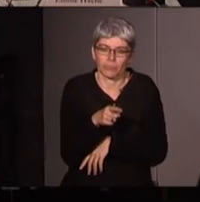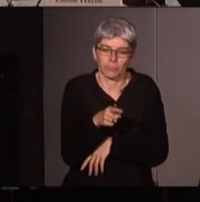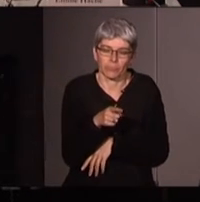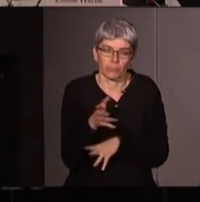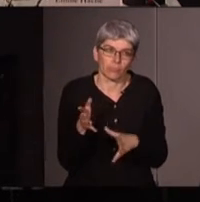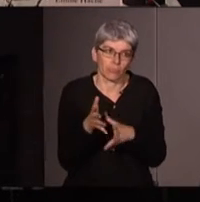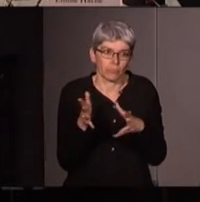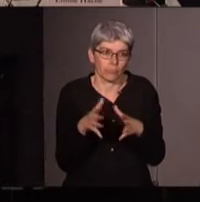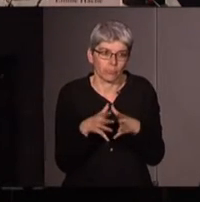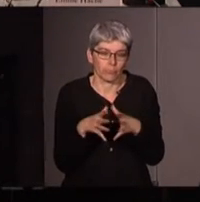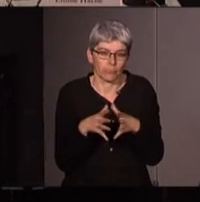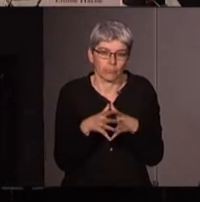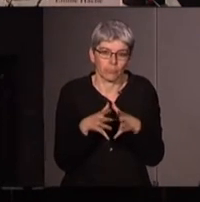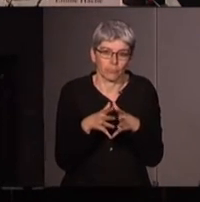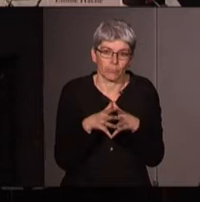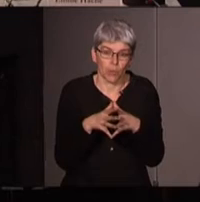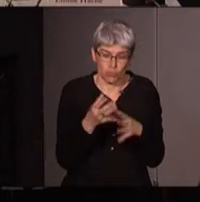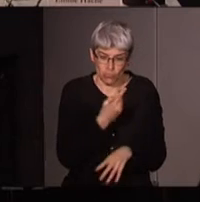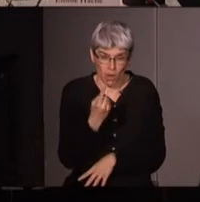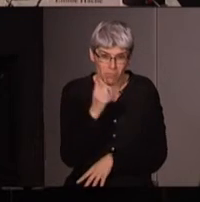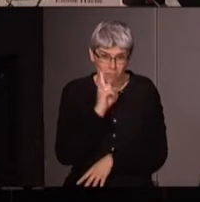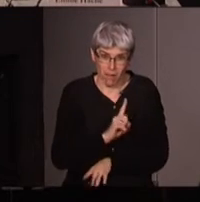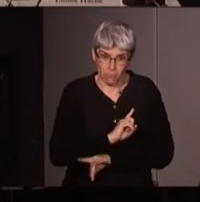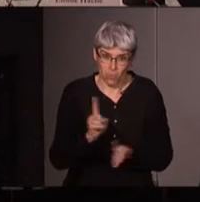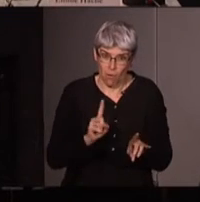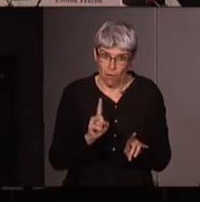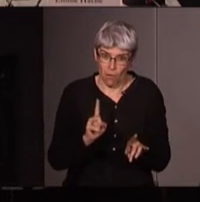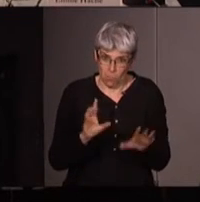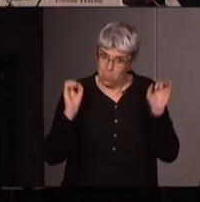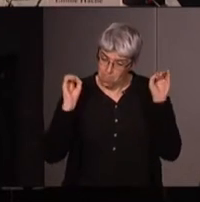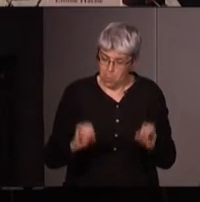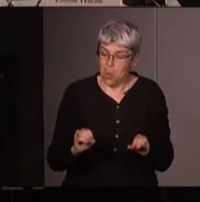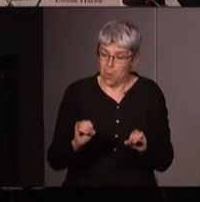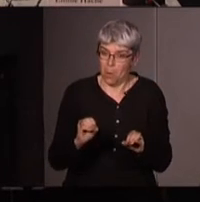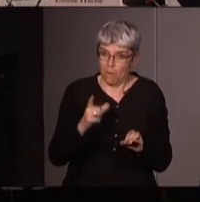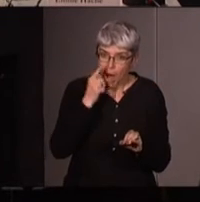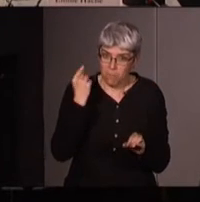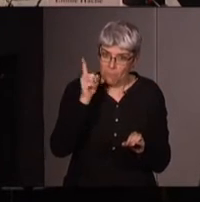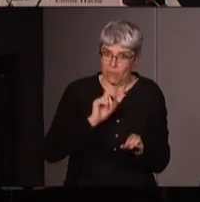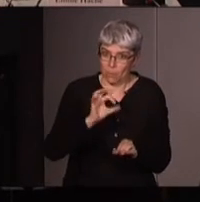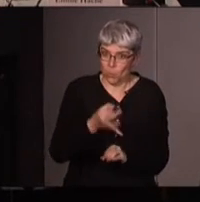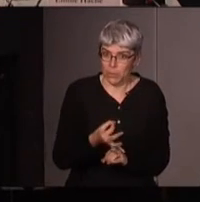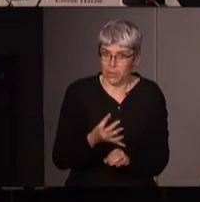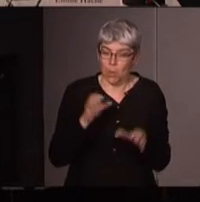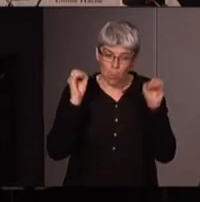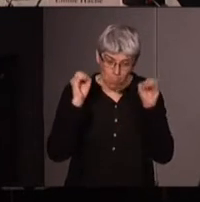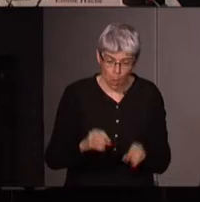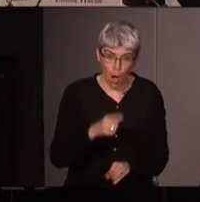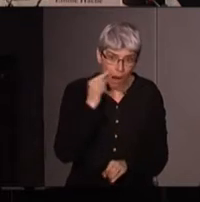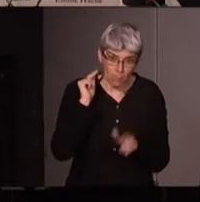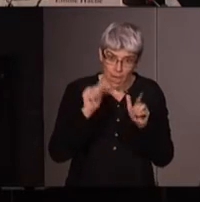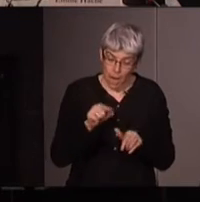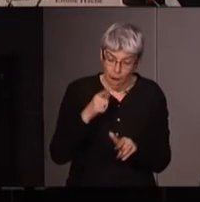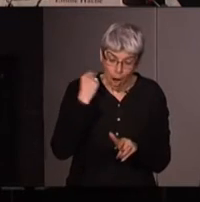donc que que composés de femmes et ces groupes pouvaient être mixtes et donc pouvaient contenir des hommes